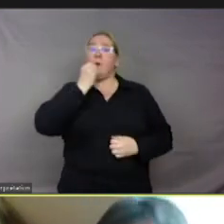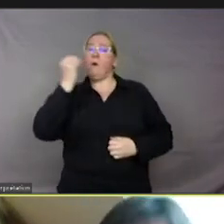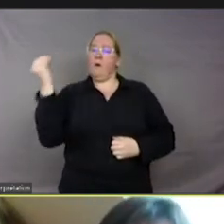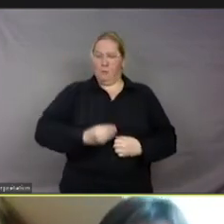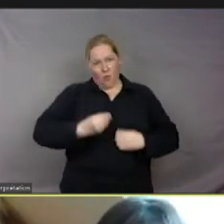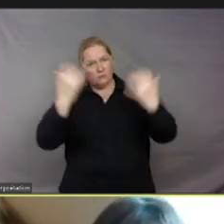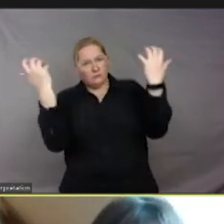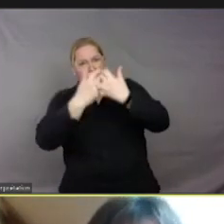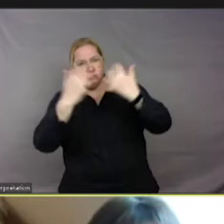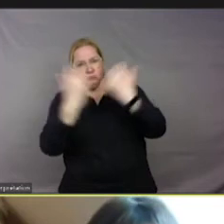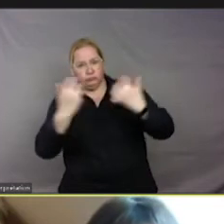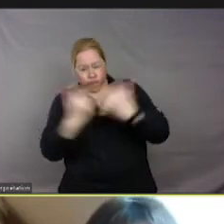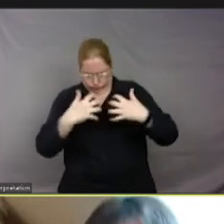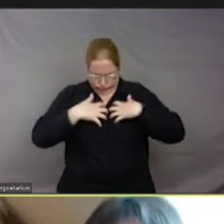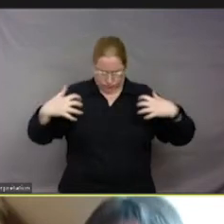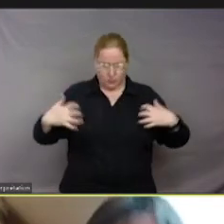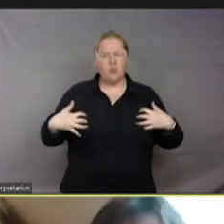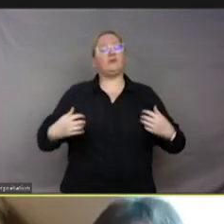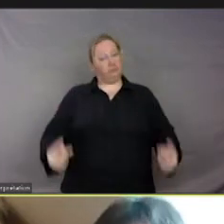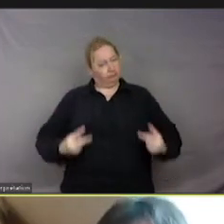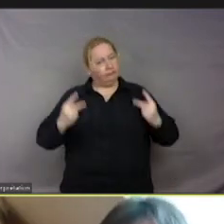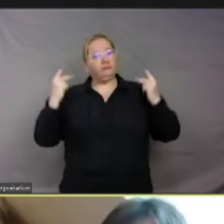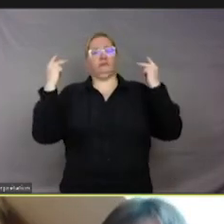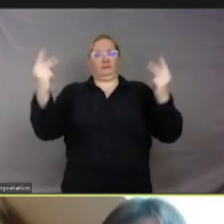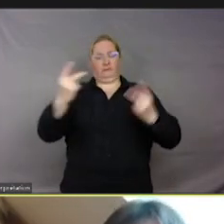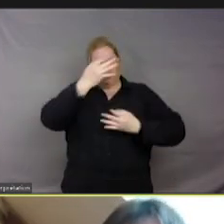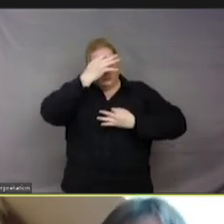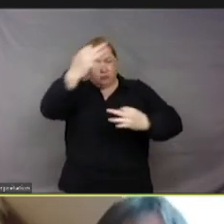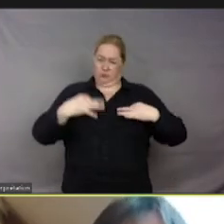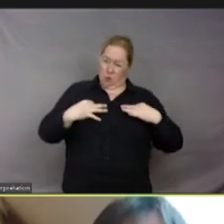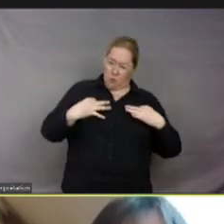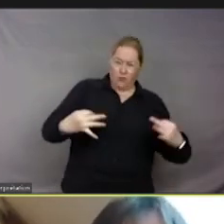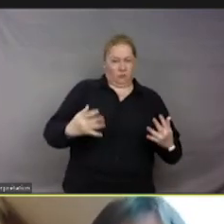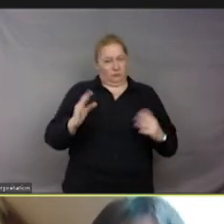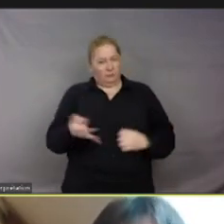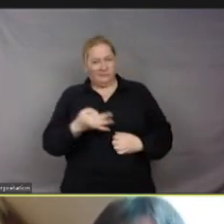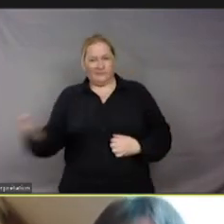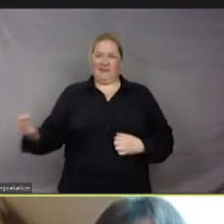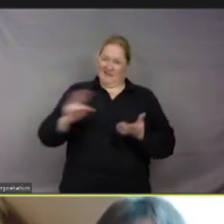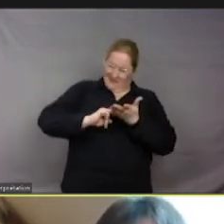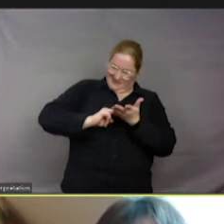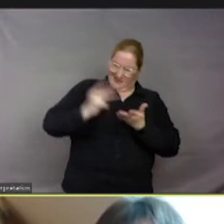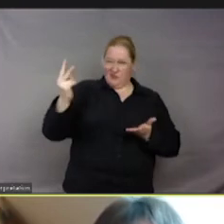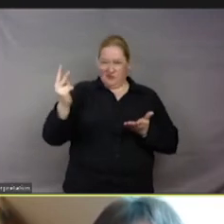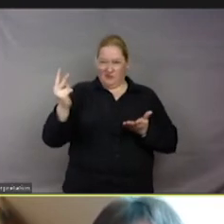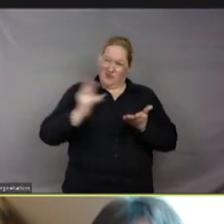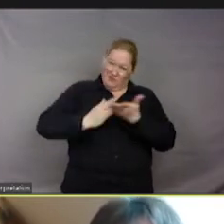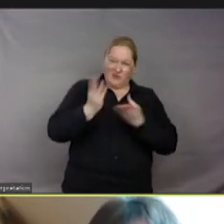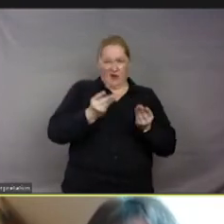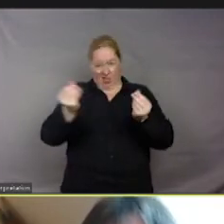scientifique, objective et précise. Donc, pour conclure sur cet aspect traductologique,